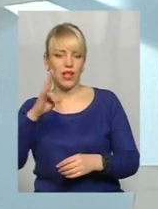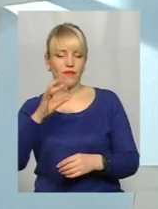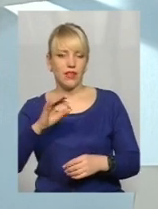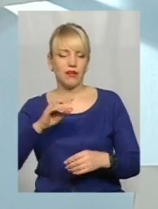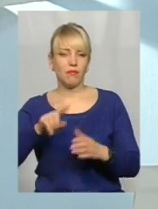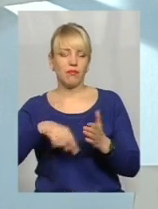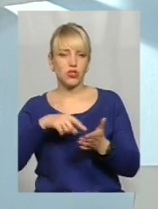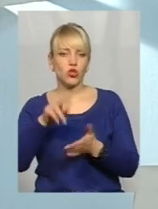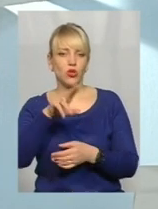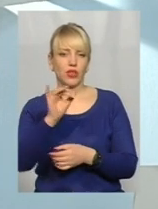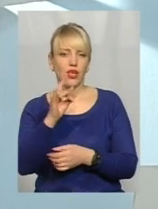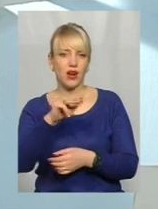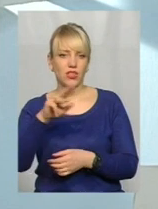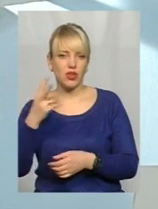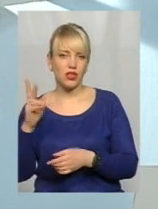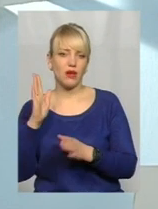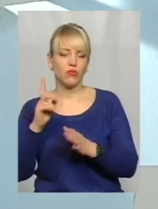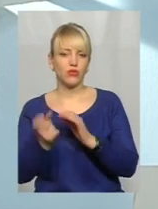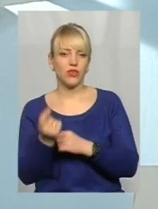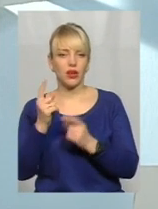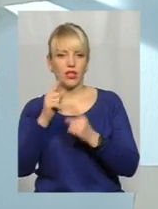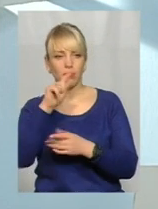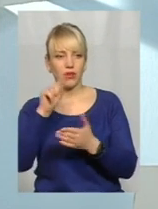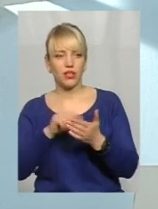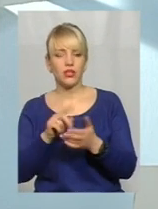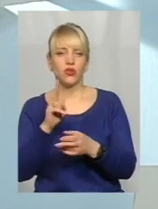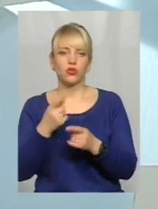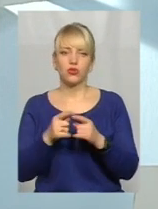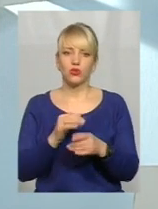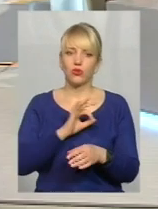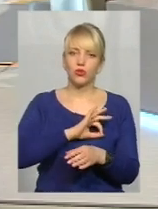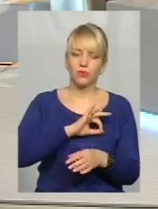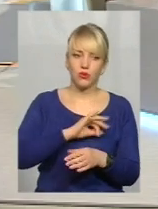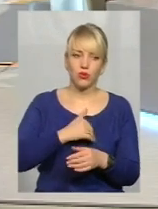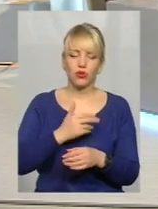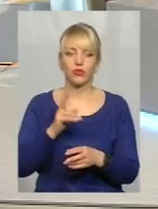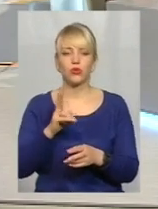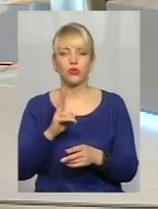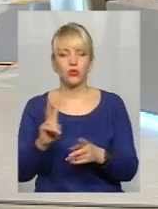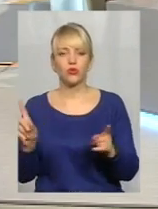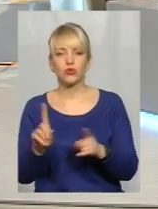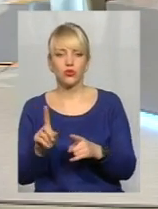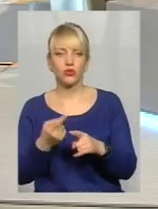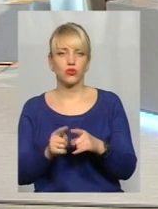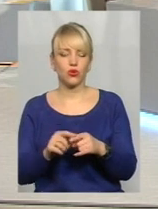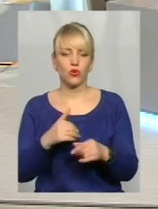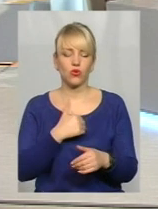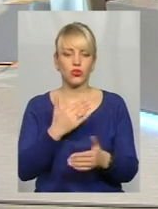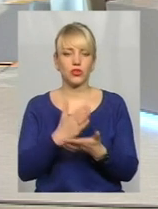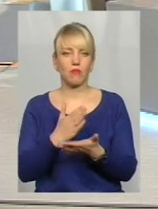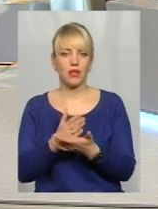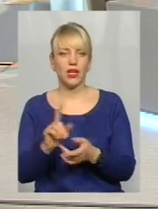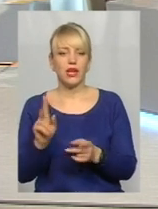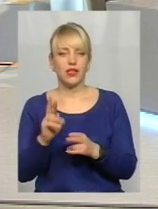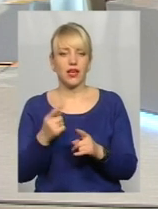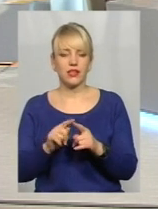І тут вже виникають питання, хтось хоче щось з цього мати. І ми поговоримо на форумі, хто чи з цього що мати, як це